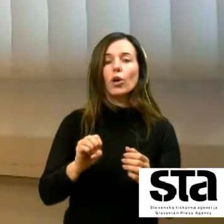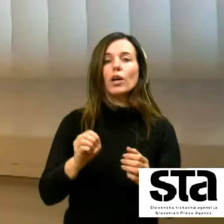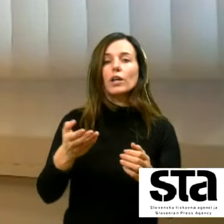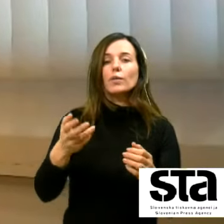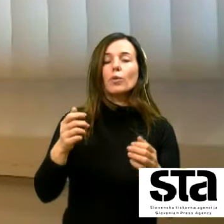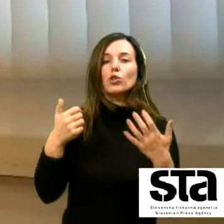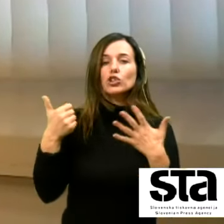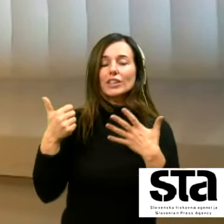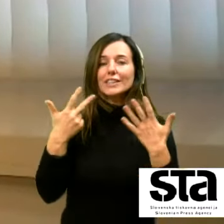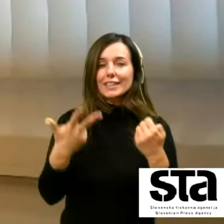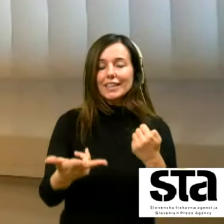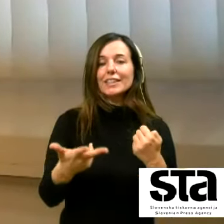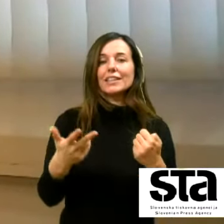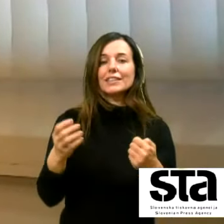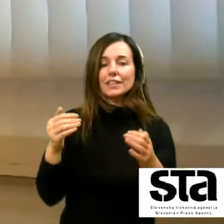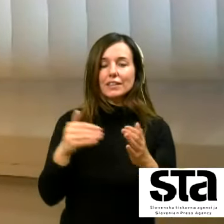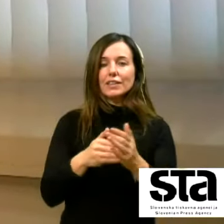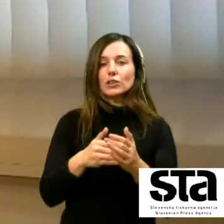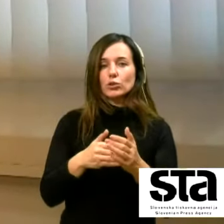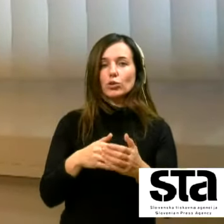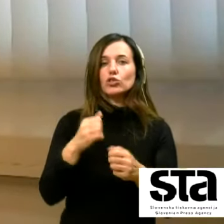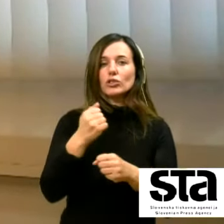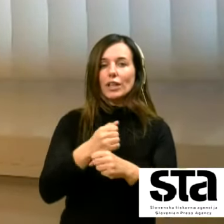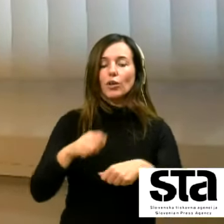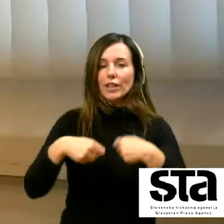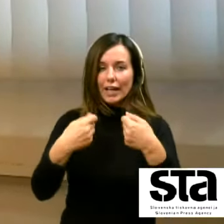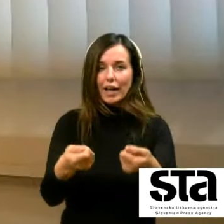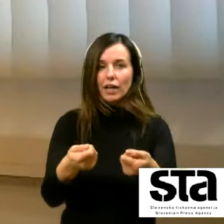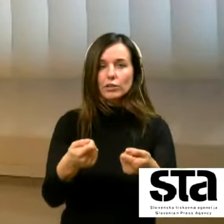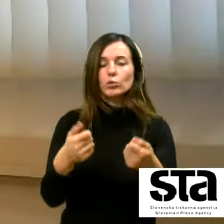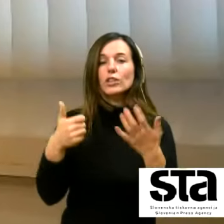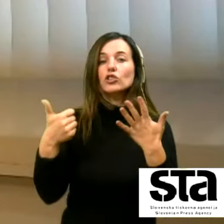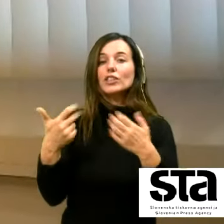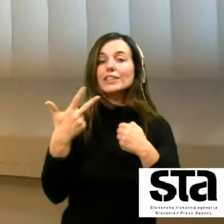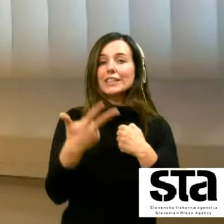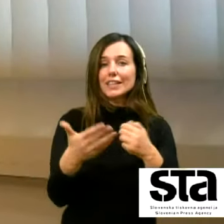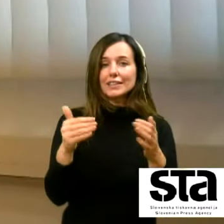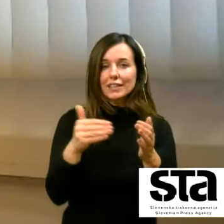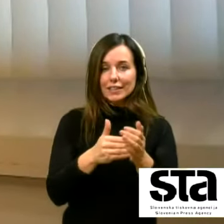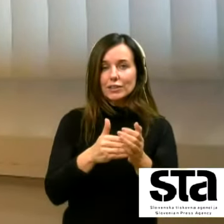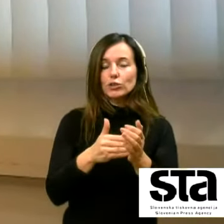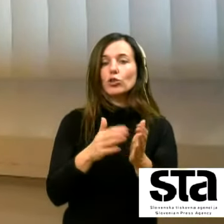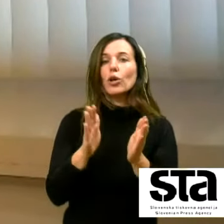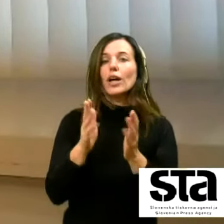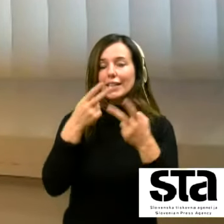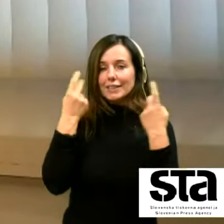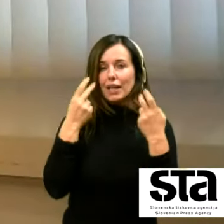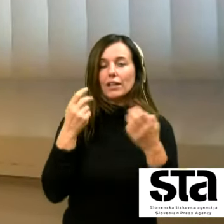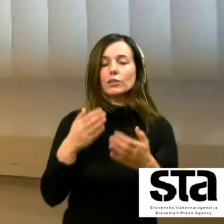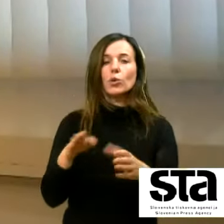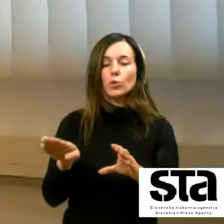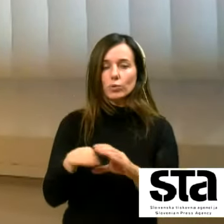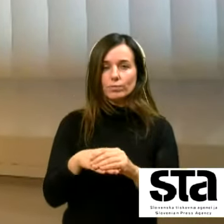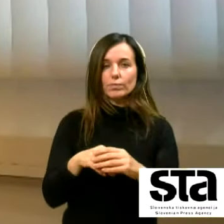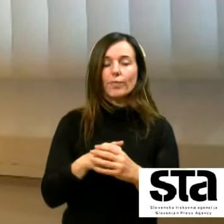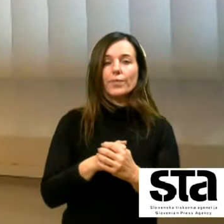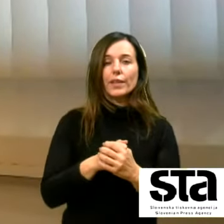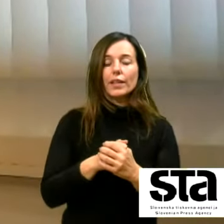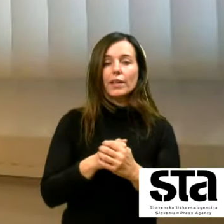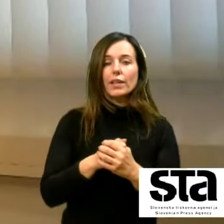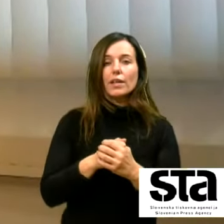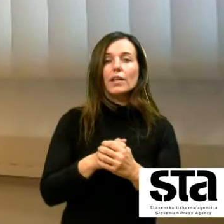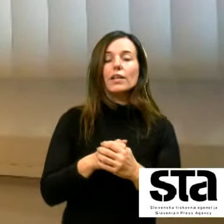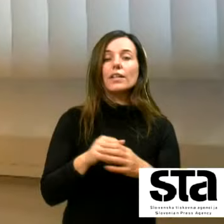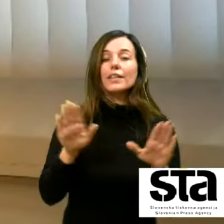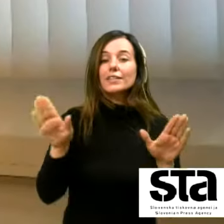tisoč dvestodajalcev za cirka 236 tisoč in povite posled moram reči da